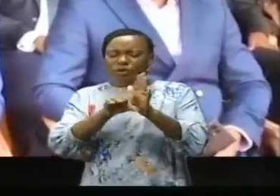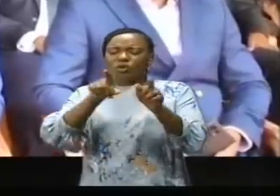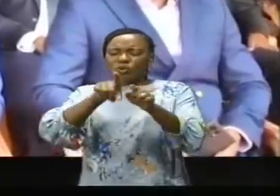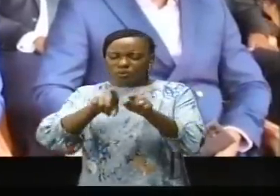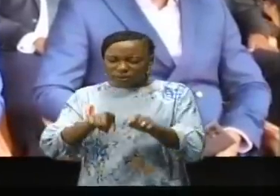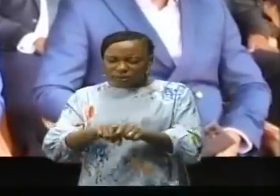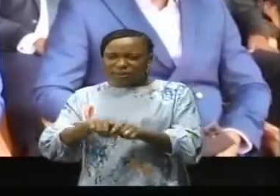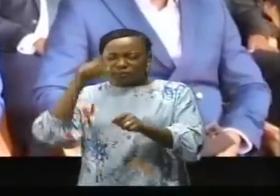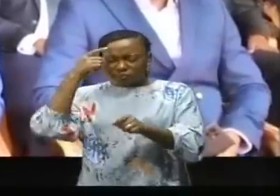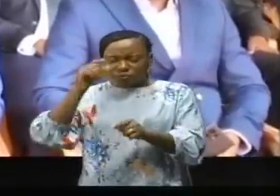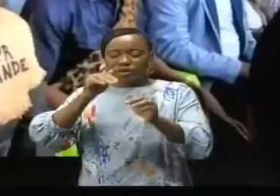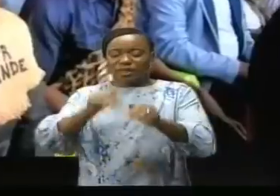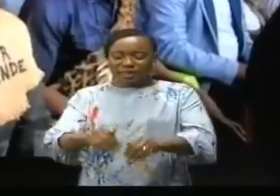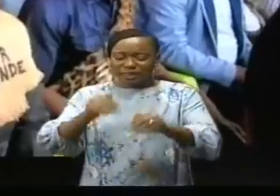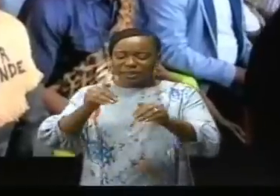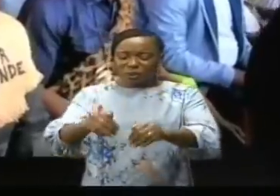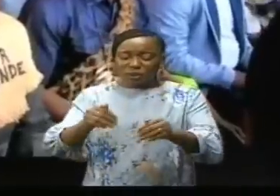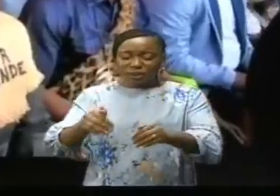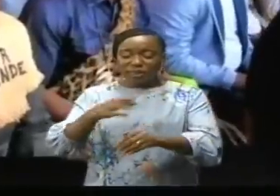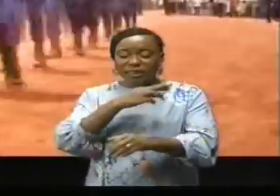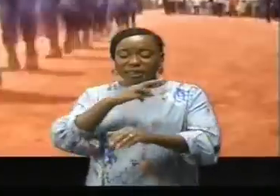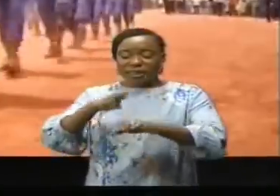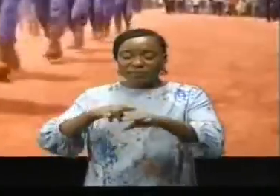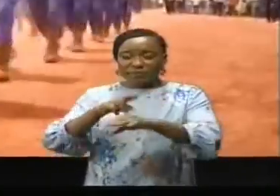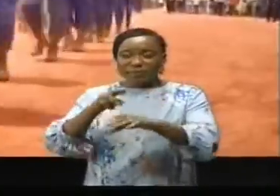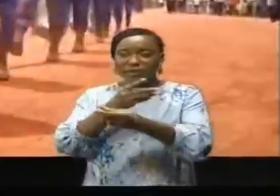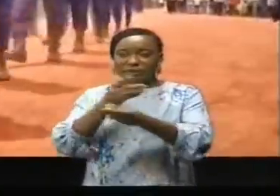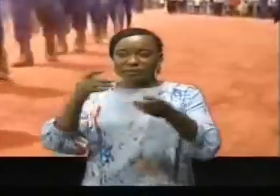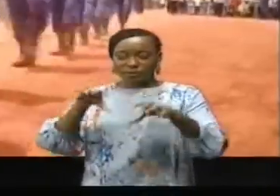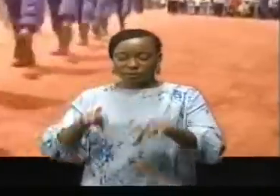du grenier agricole de la République démocratique du Congo.